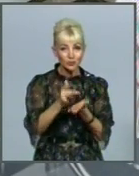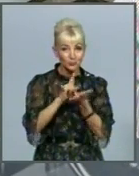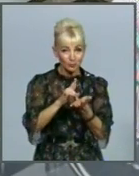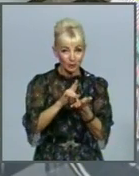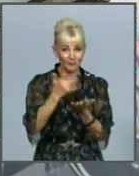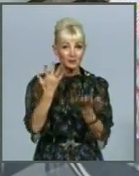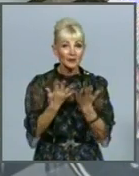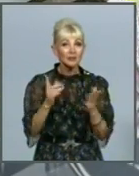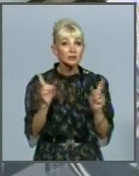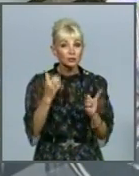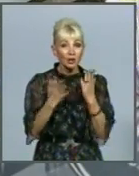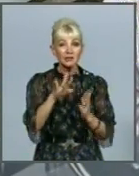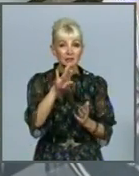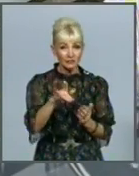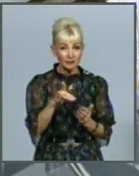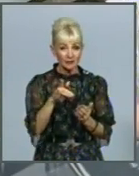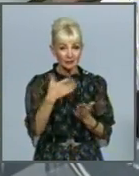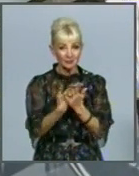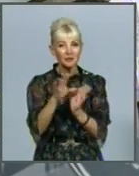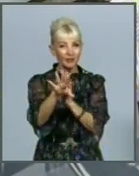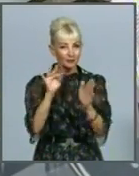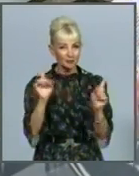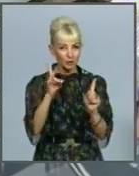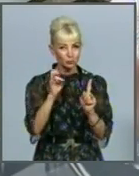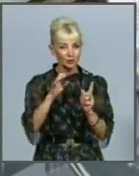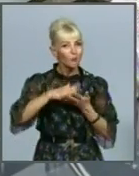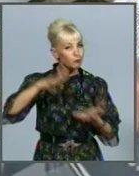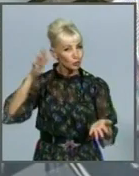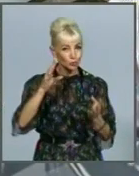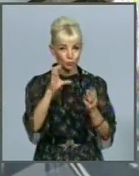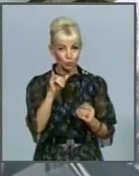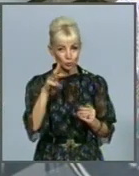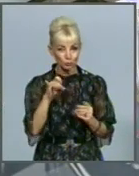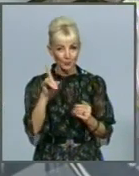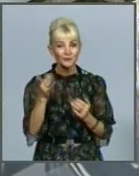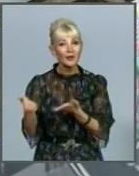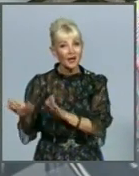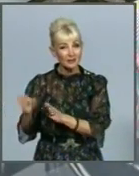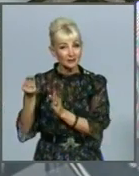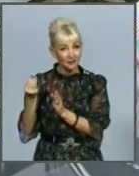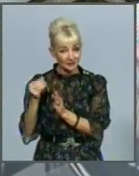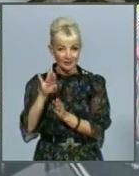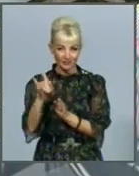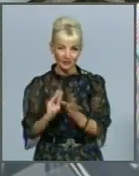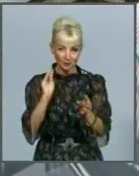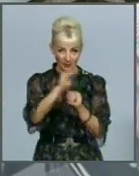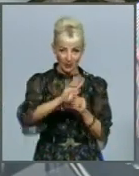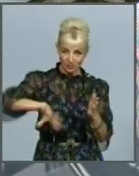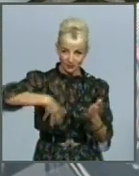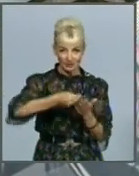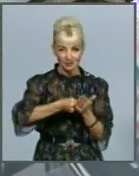нічого. Якщо, звісно, ви виберете щось на більшу суму, то остаток ви доплачуєте вже. Якщо буде тур,